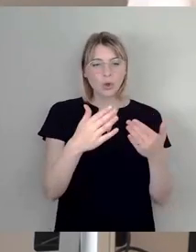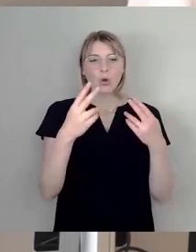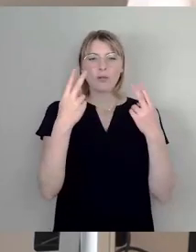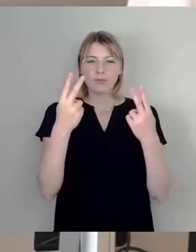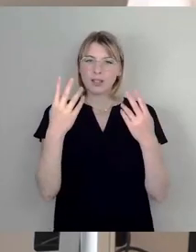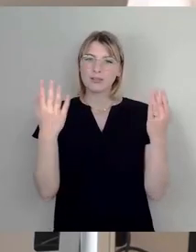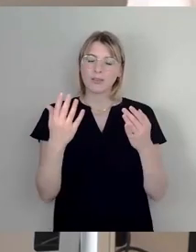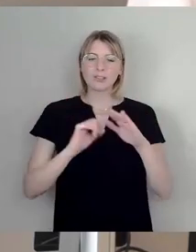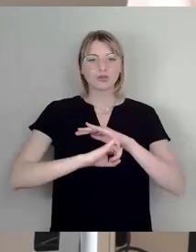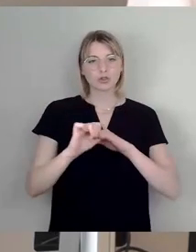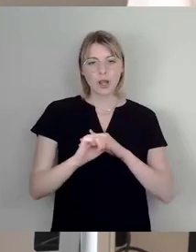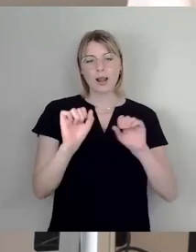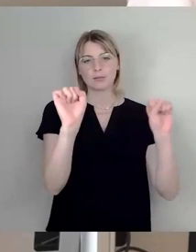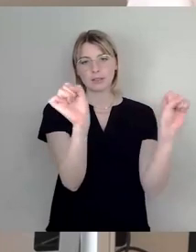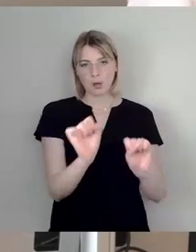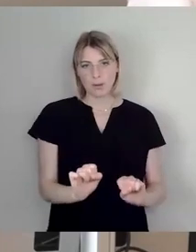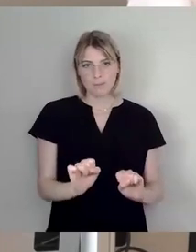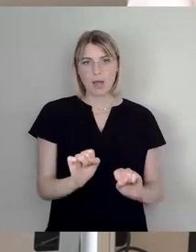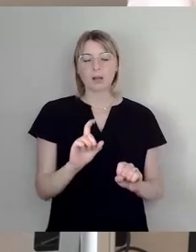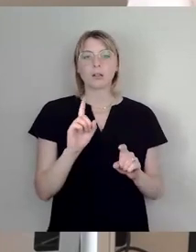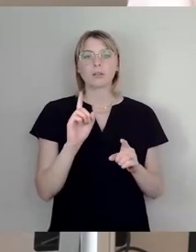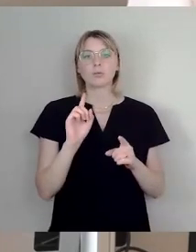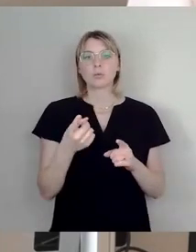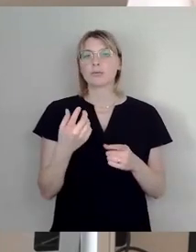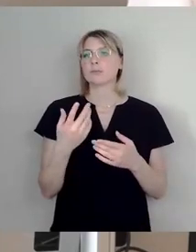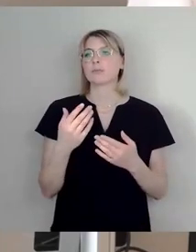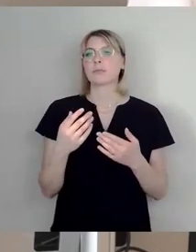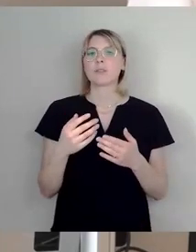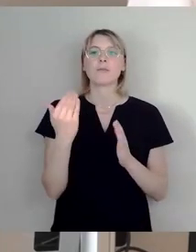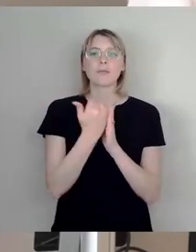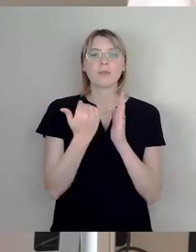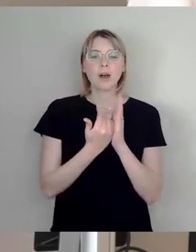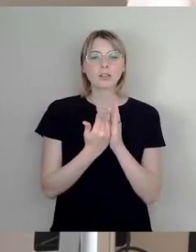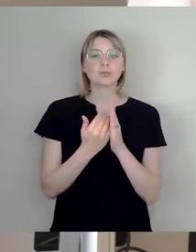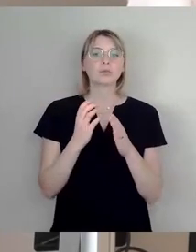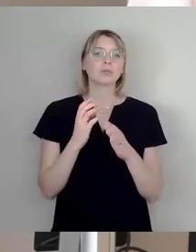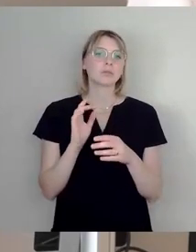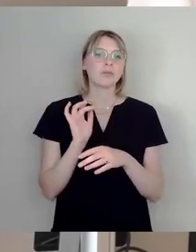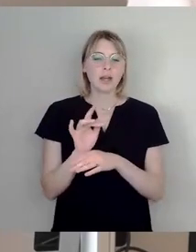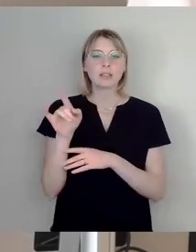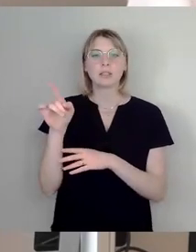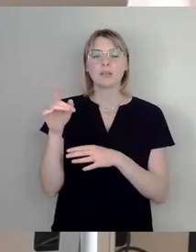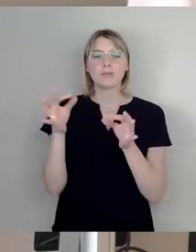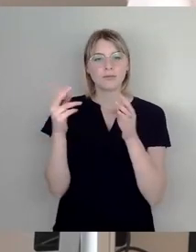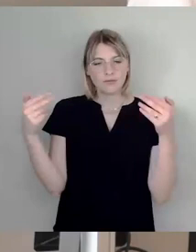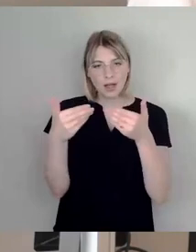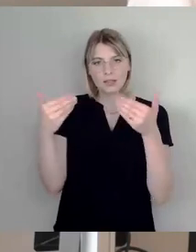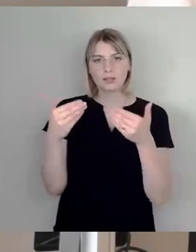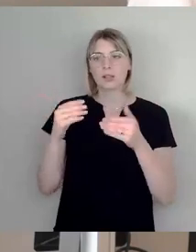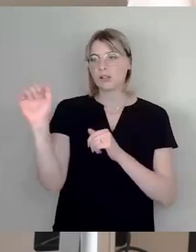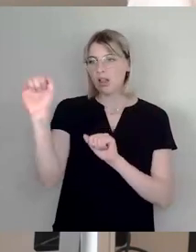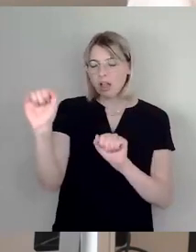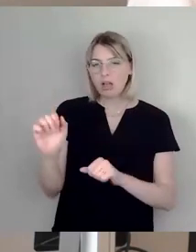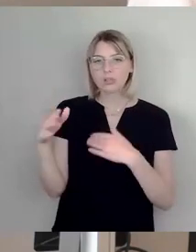effiziente Entfernung von verfassungsfeindlichen Schmierereien, Aufklebern und so weiter. Und was auch immer hilft für ein